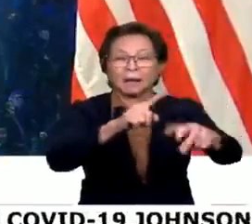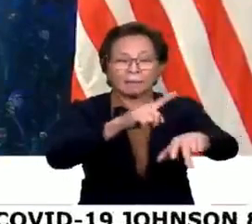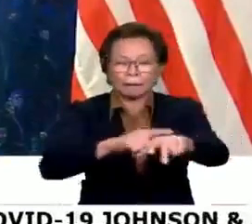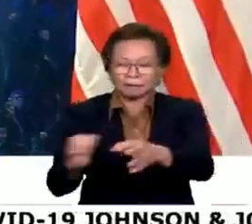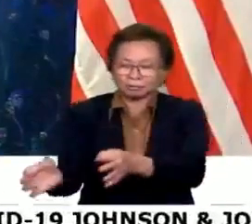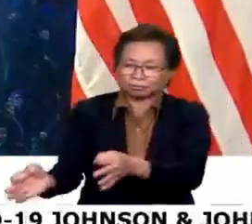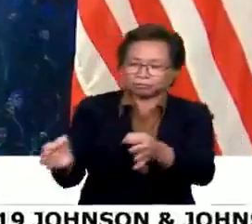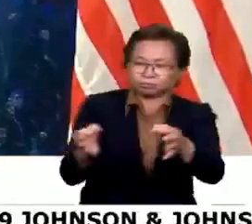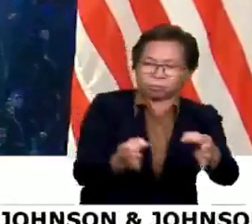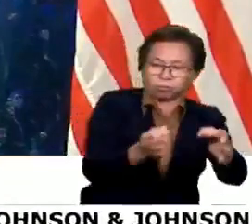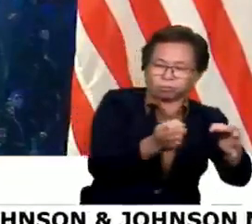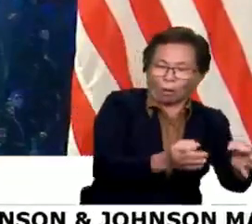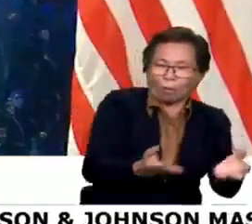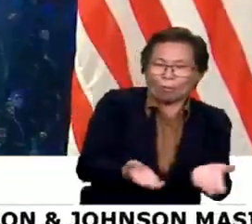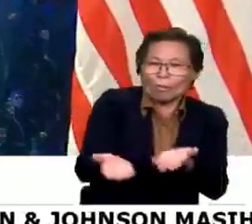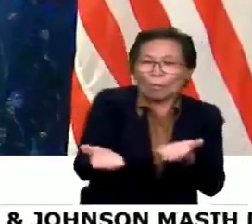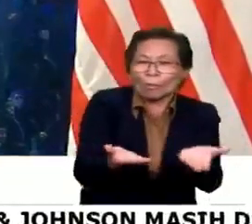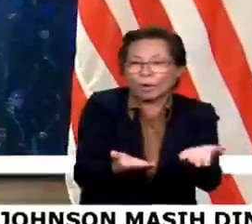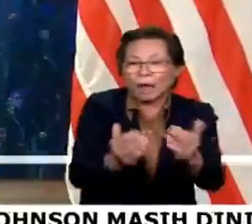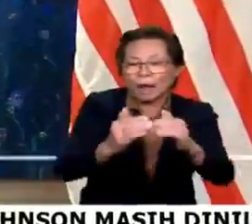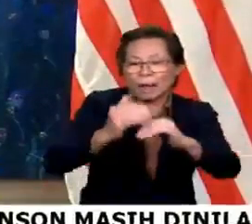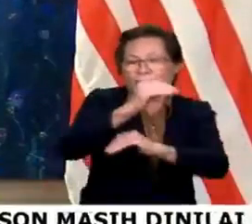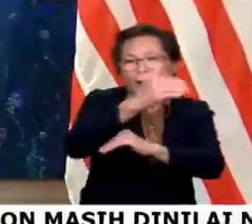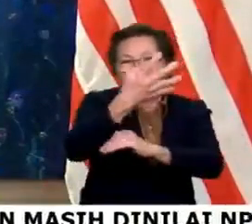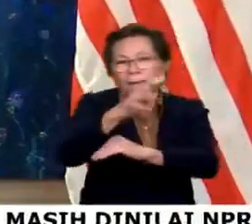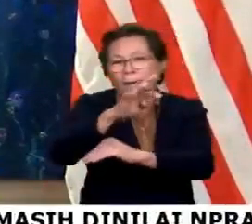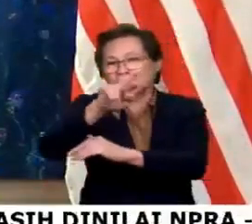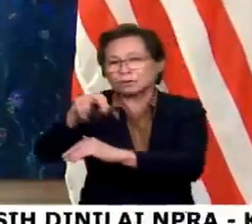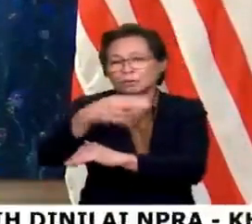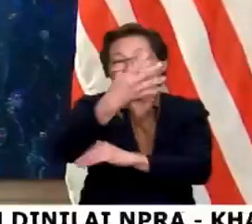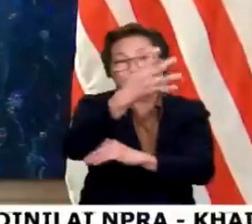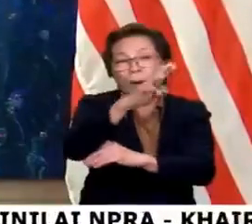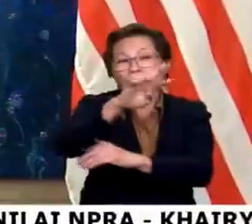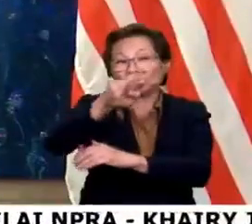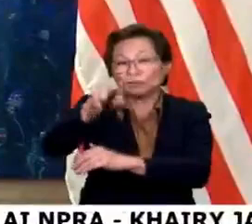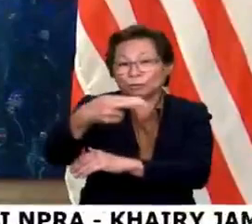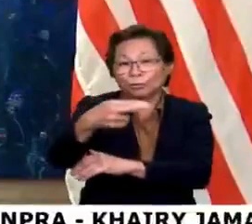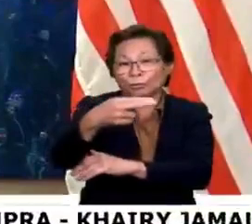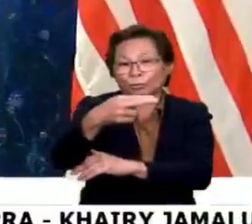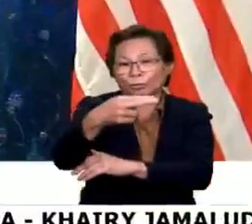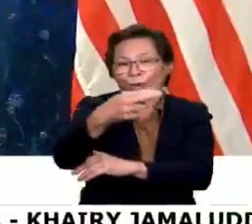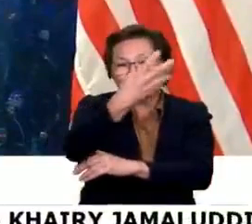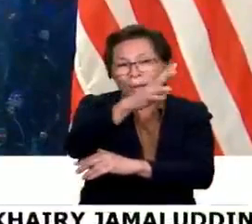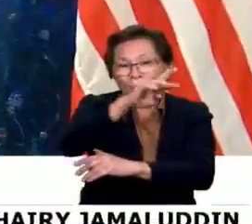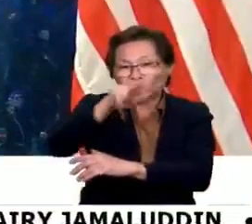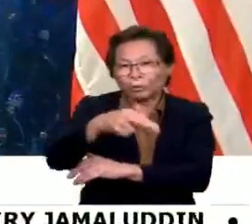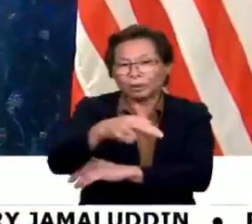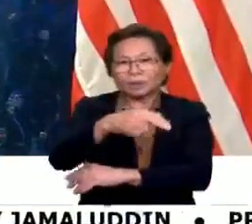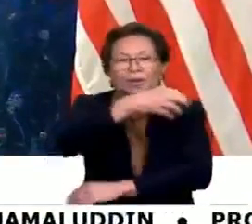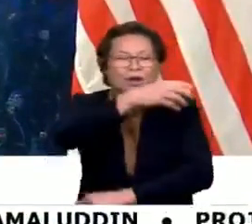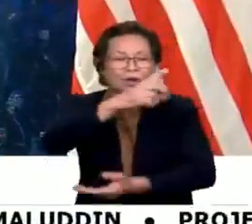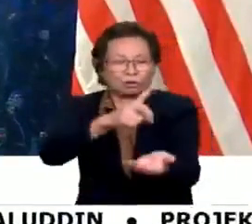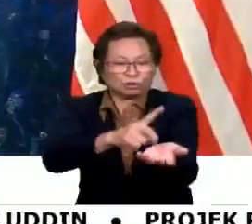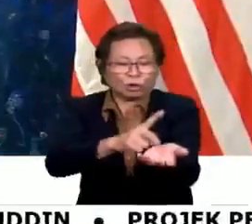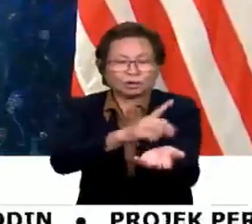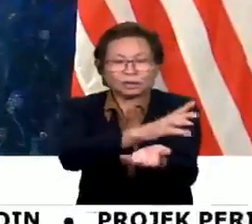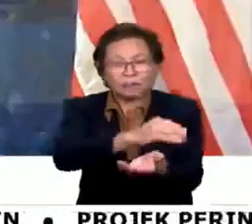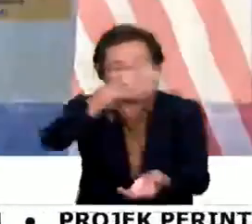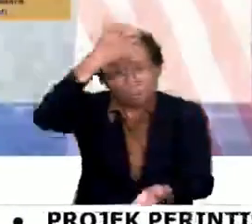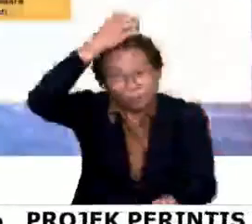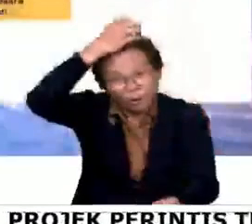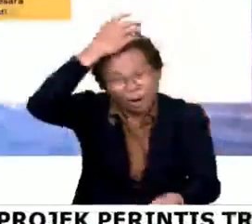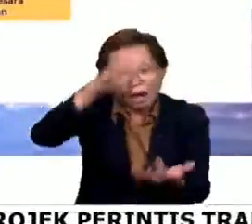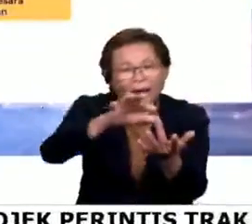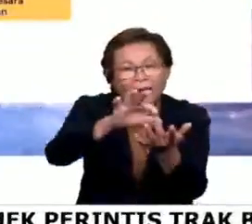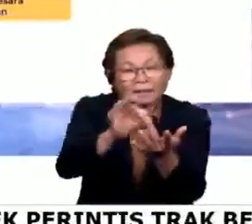perkhidmatan lebih RM14,000 RM14,000 pegawai perubatan dan jururawat lantikan